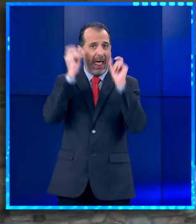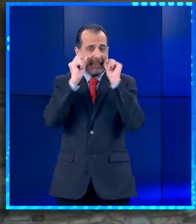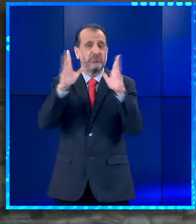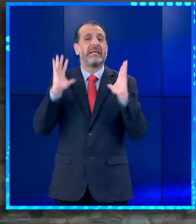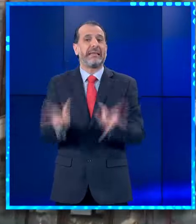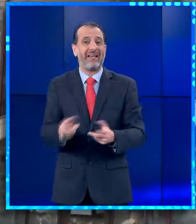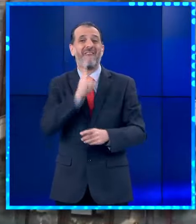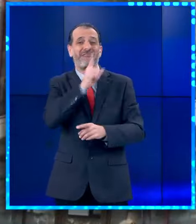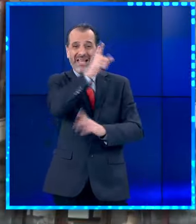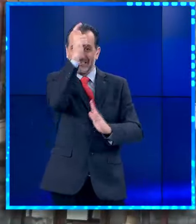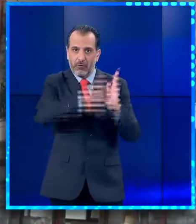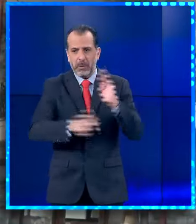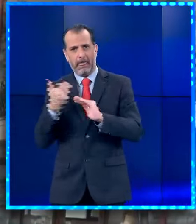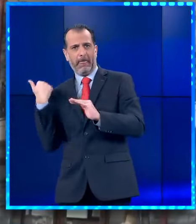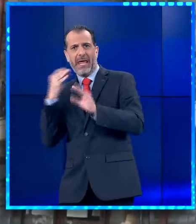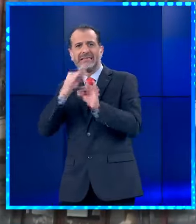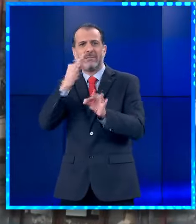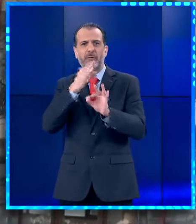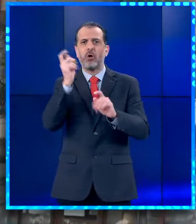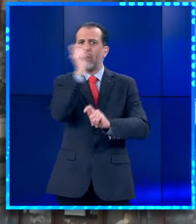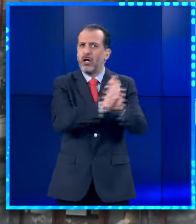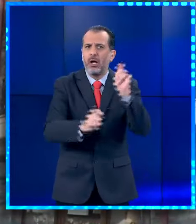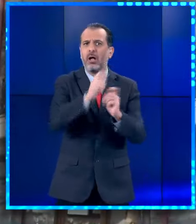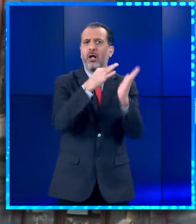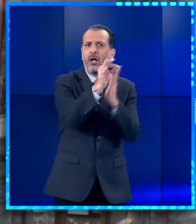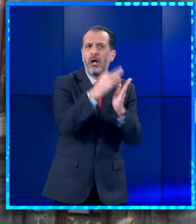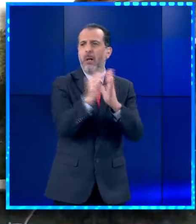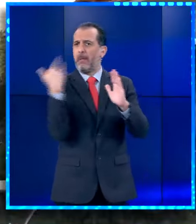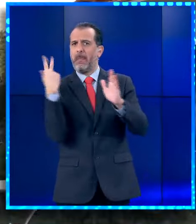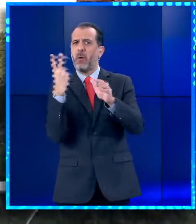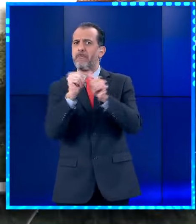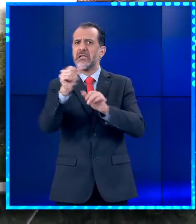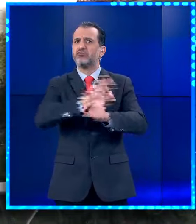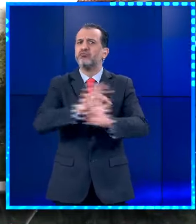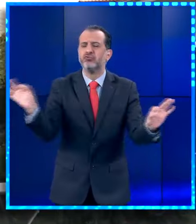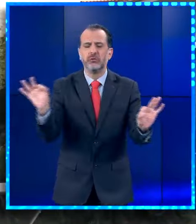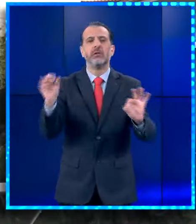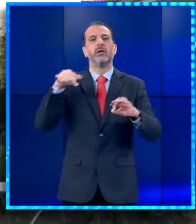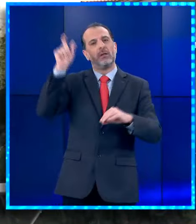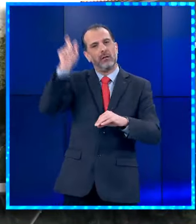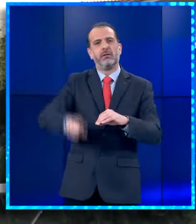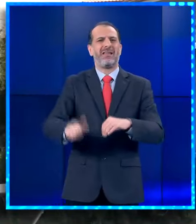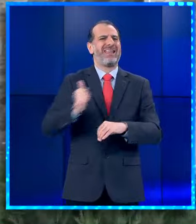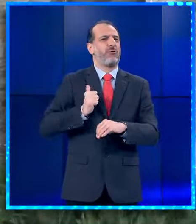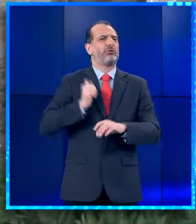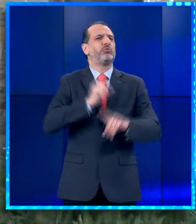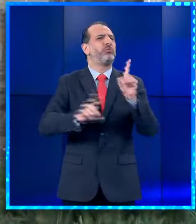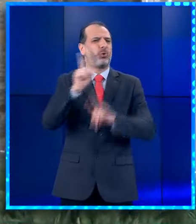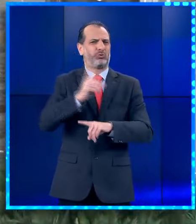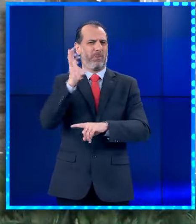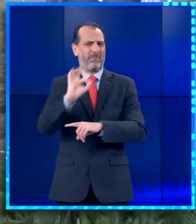είναι το γεγονός ότι το ξενοδοχείο που έγιναν όλα είχε ανακαινιστεί εδώ και δύο μήνες. Για την υπόθεση συνελήφθηκε και κρατήται ο